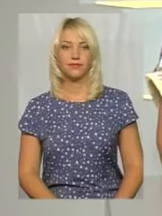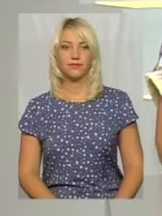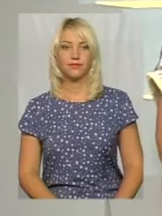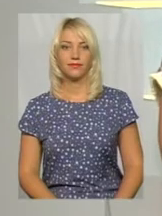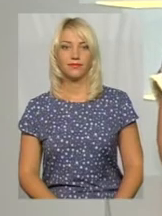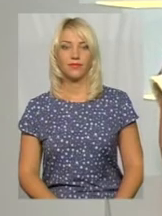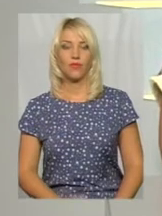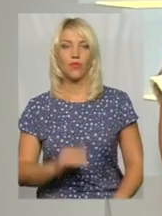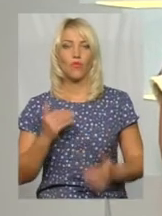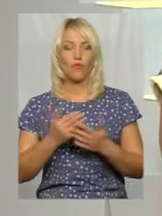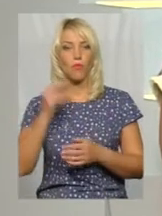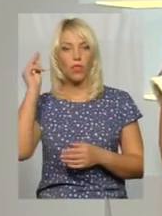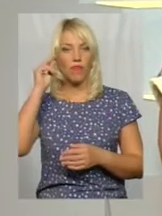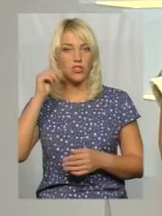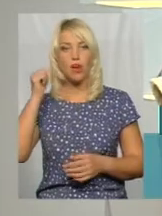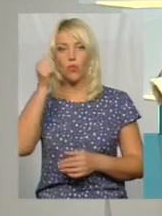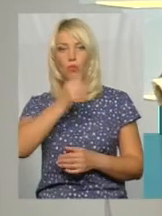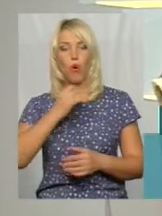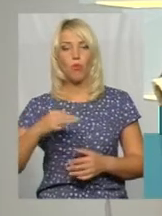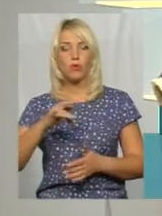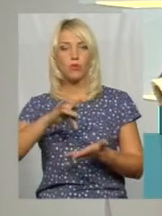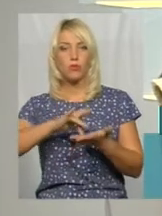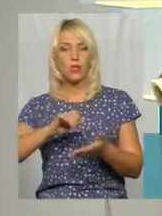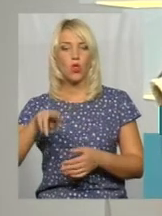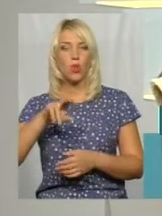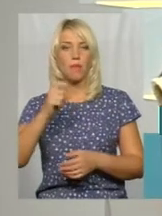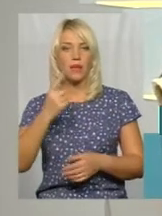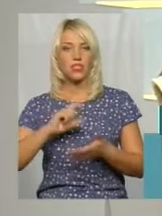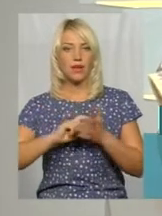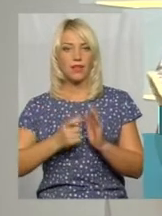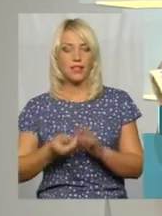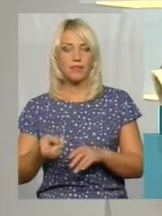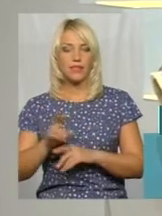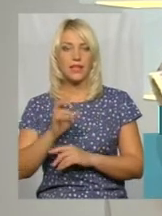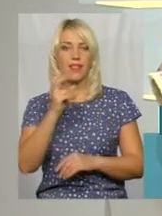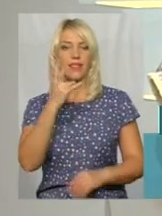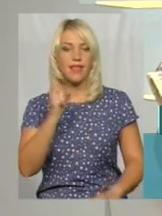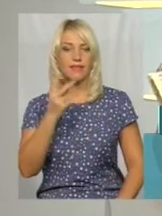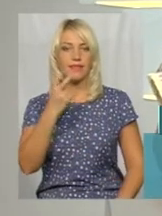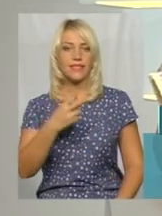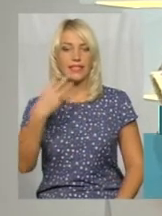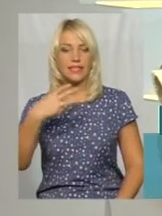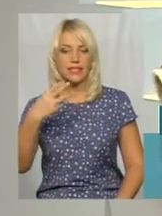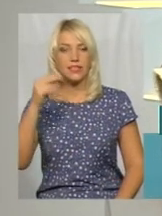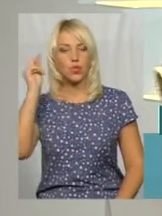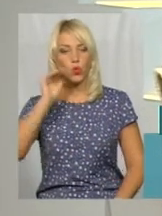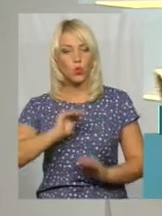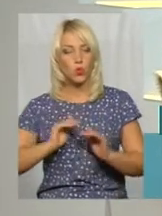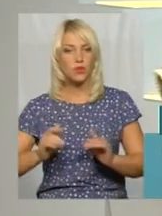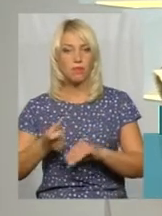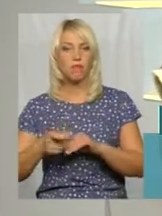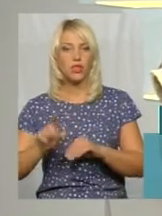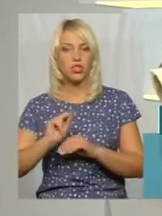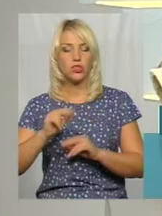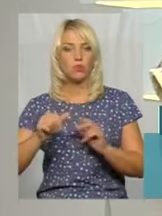У новому навчальному році в обласному центрі до перших класів прийшли на 230 учнів більше, ніж торік. Де